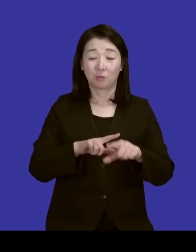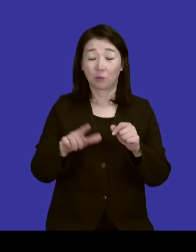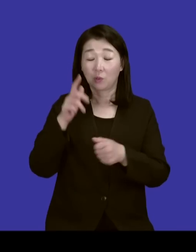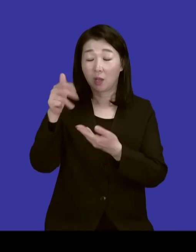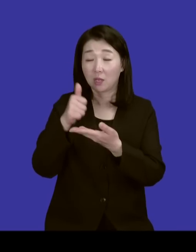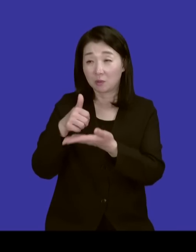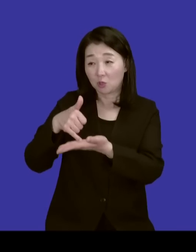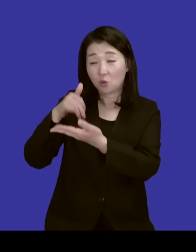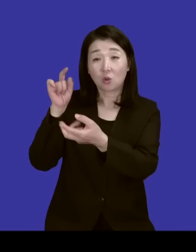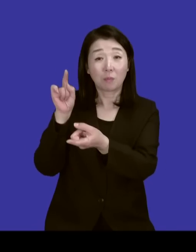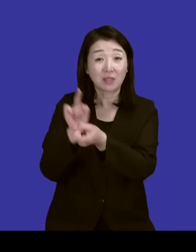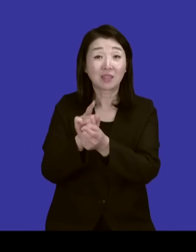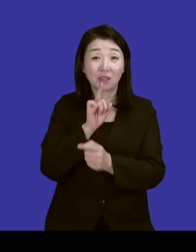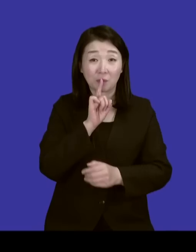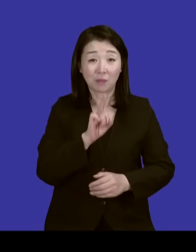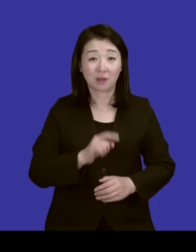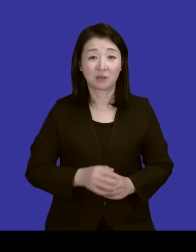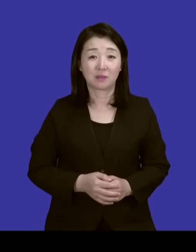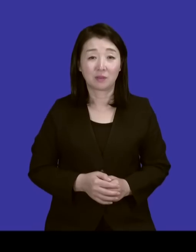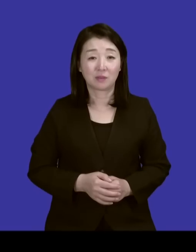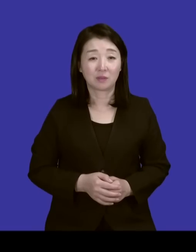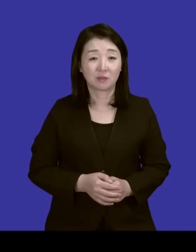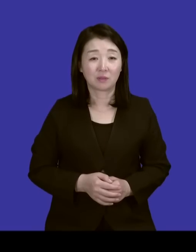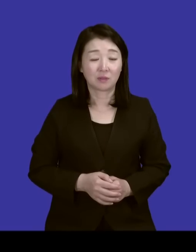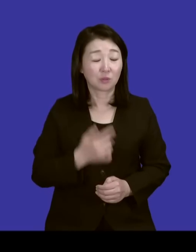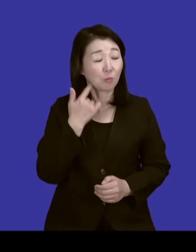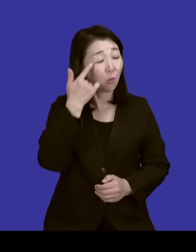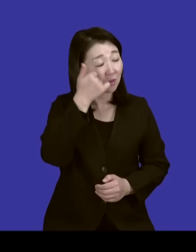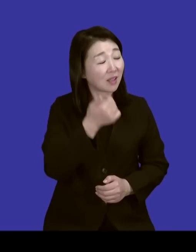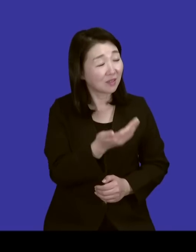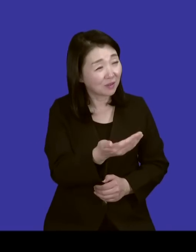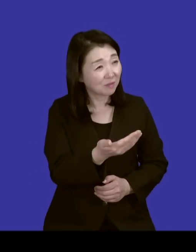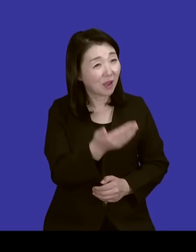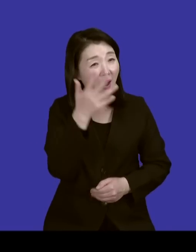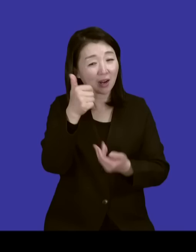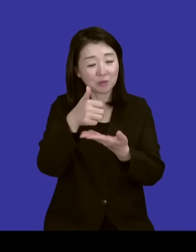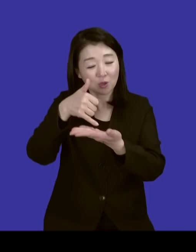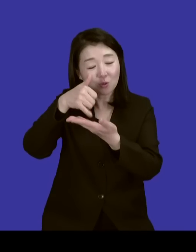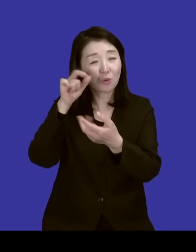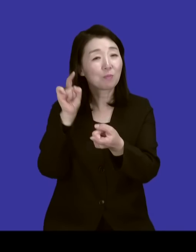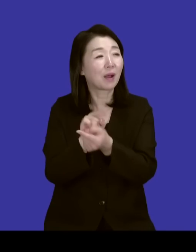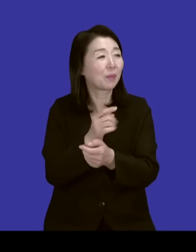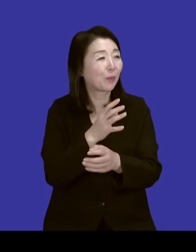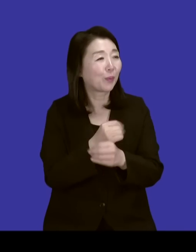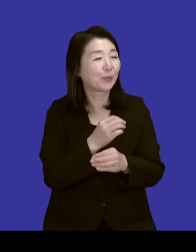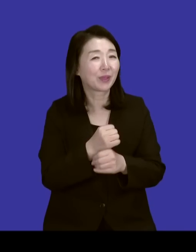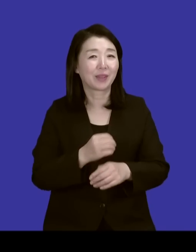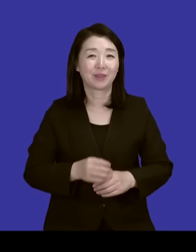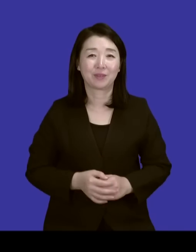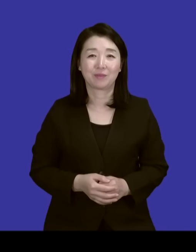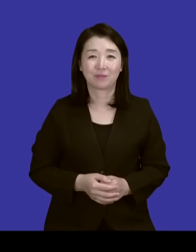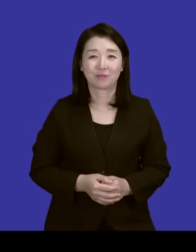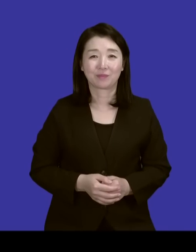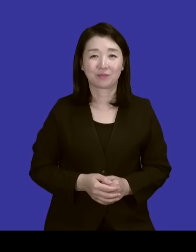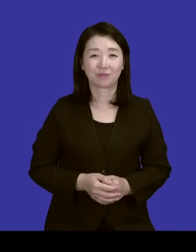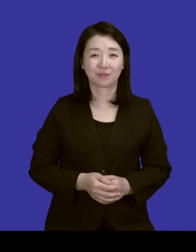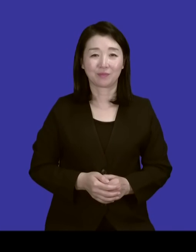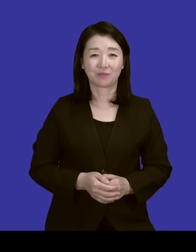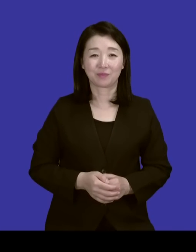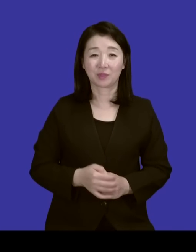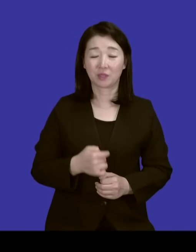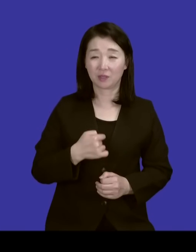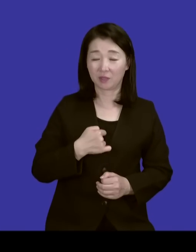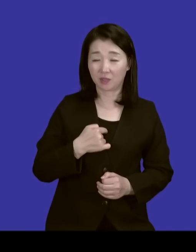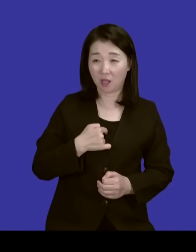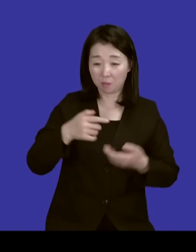인격적으로 만난다고 하잖아요. 네. 목사님께서는 언제 이렇게 하나님을 인격적으로 만나게 되셨는지 궁금해요. 아마 제가